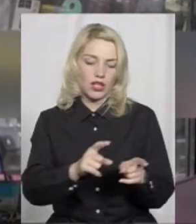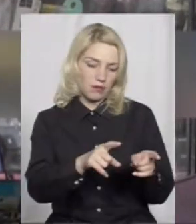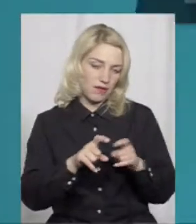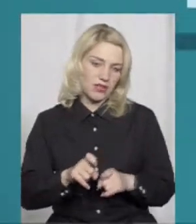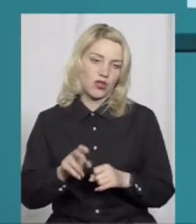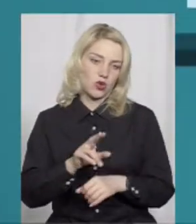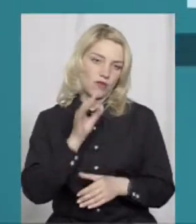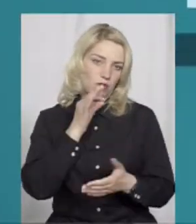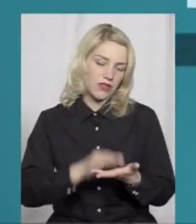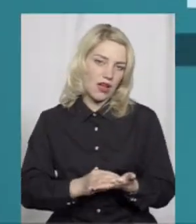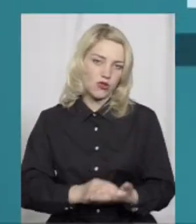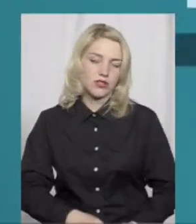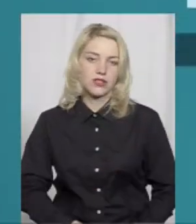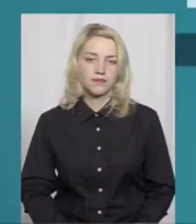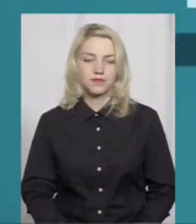відповідальності.